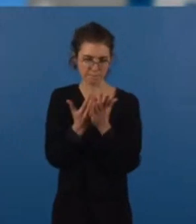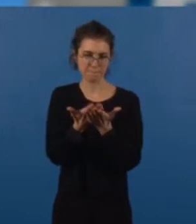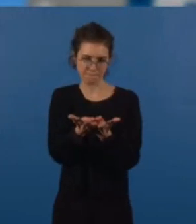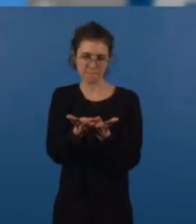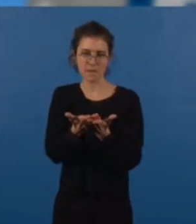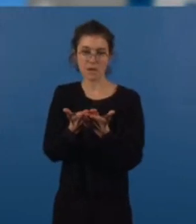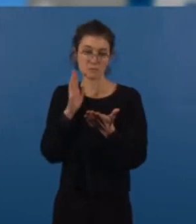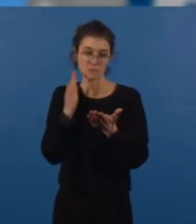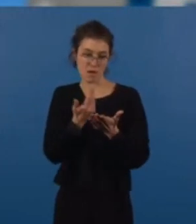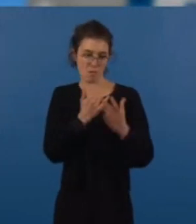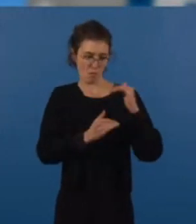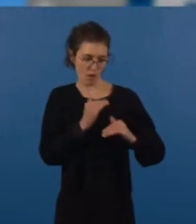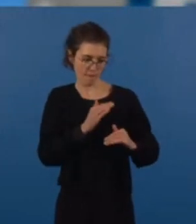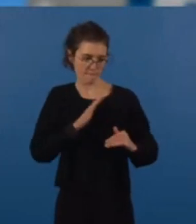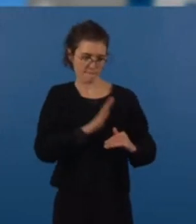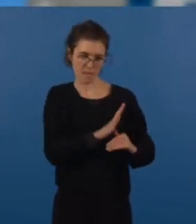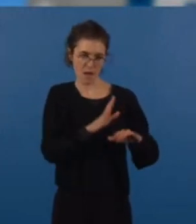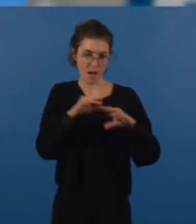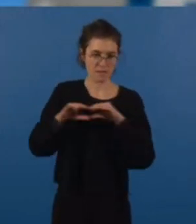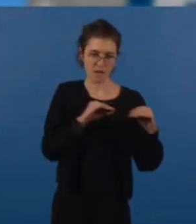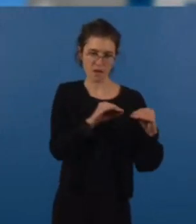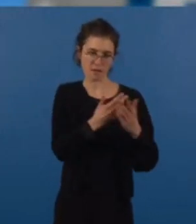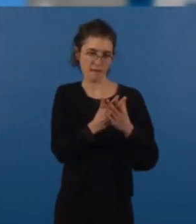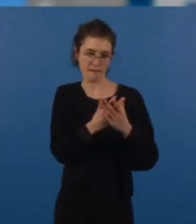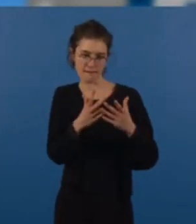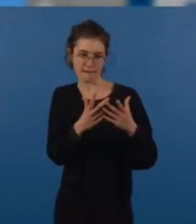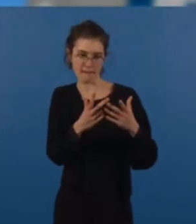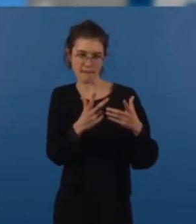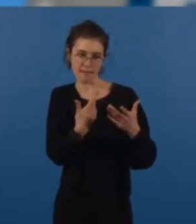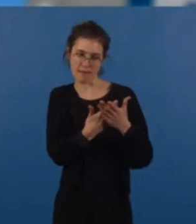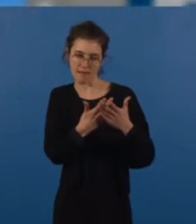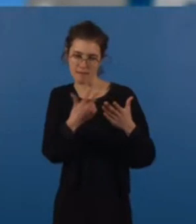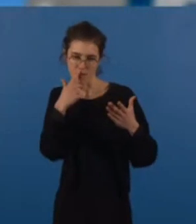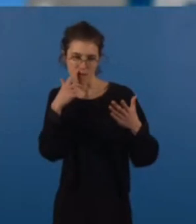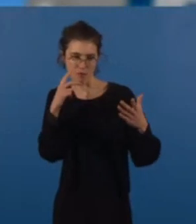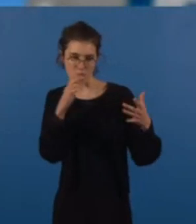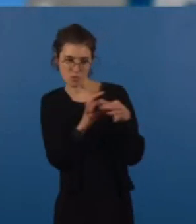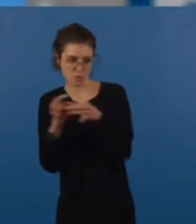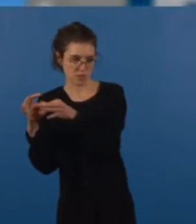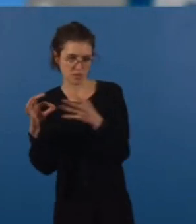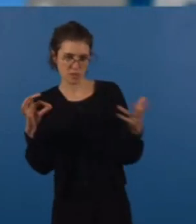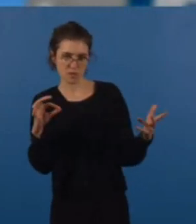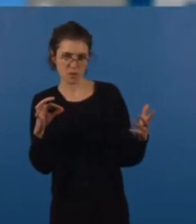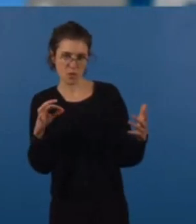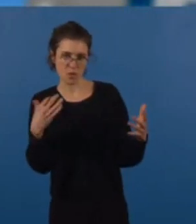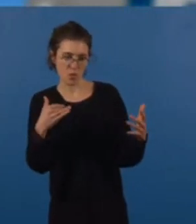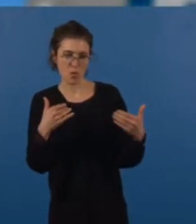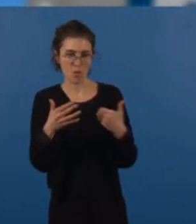l'habitat repose largement sur celui-ci en nous permettant de densifier ou d'ouvrir des zones à l'urbanisation.